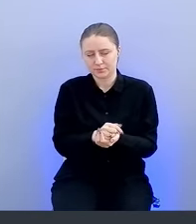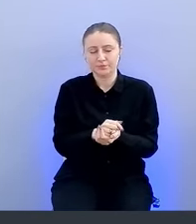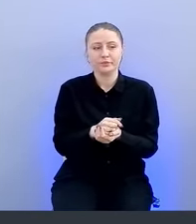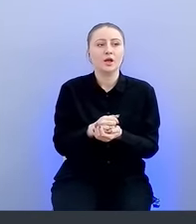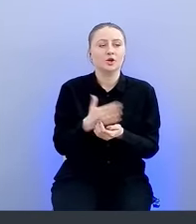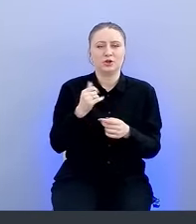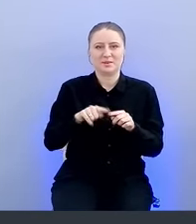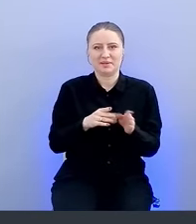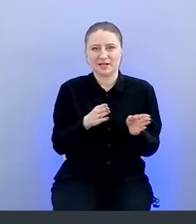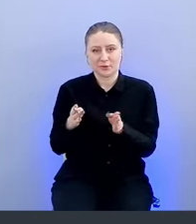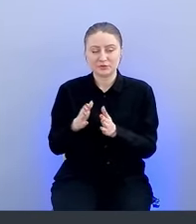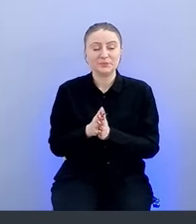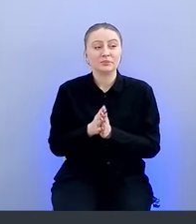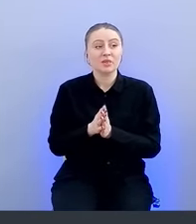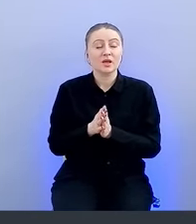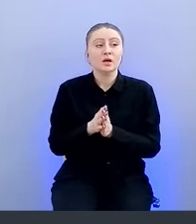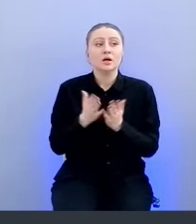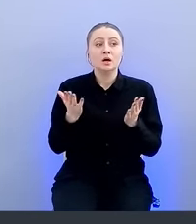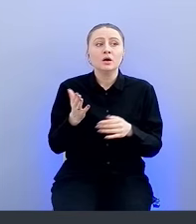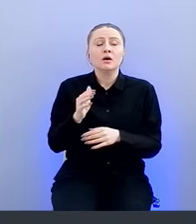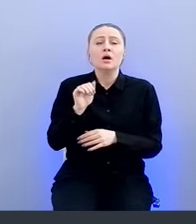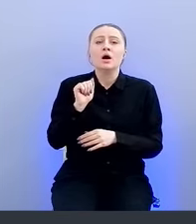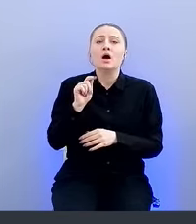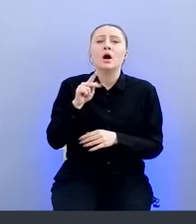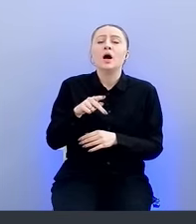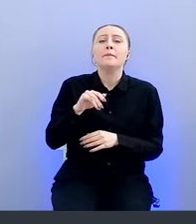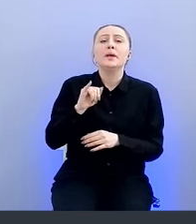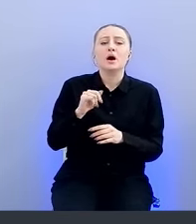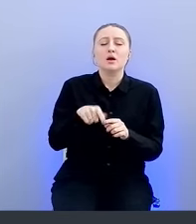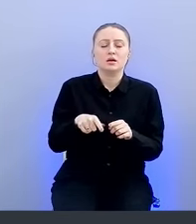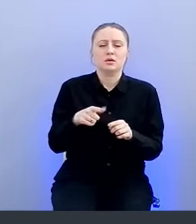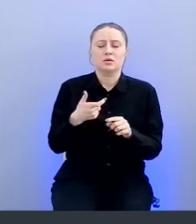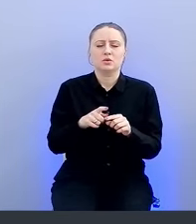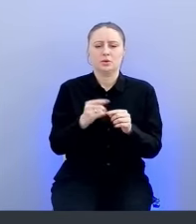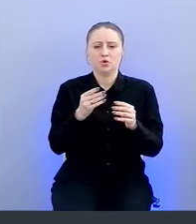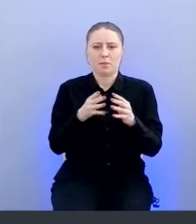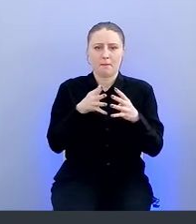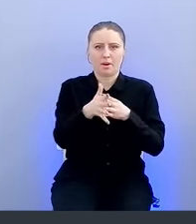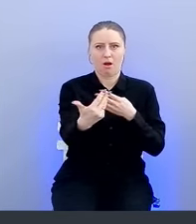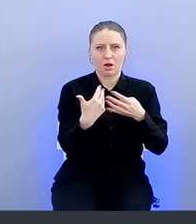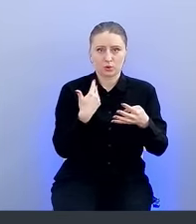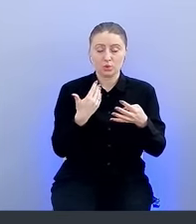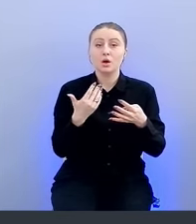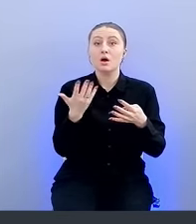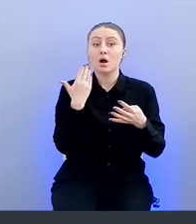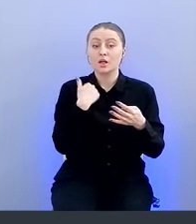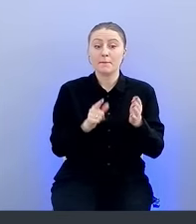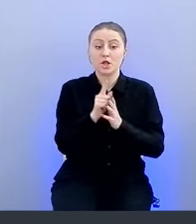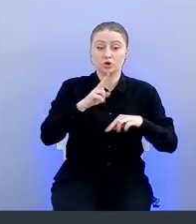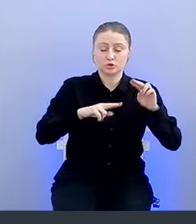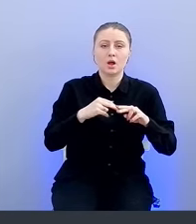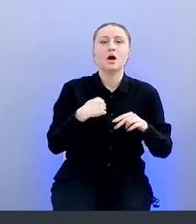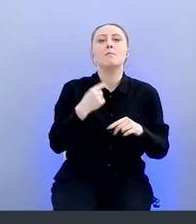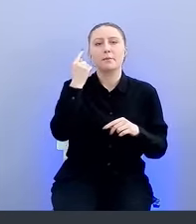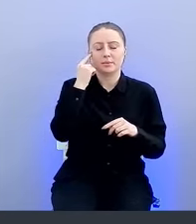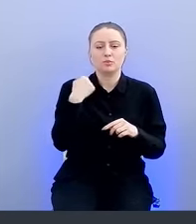что API построен как многопроходной. Когда мы строили платформу, мы понимали, что мы можем прилечь, мы можем